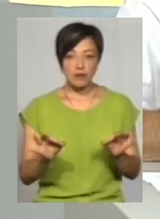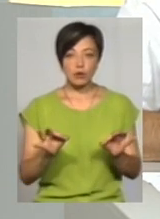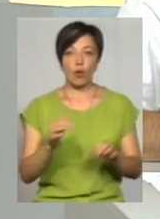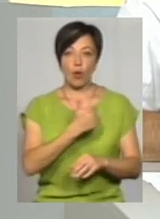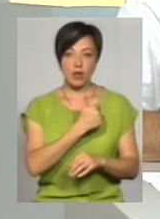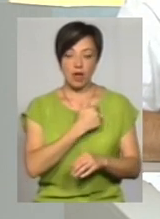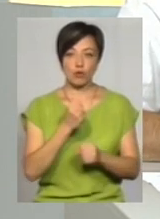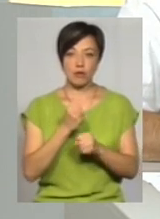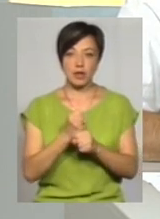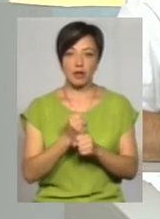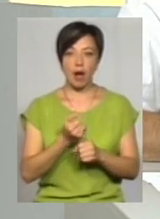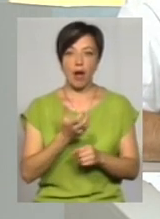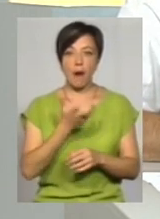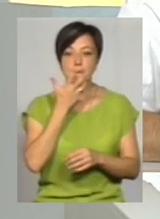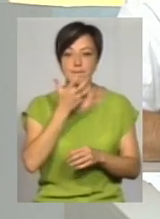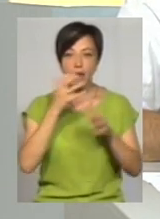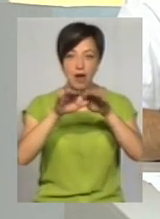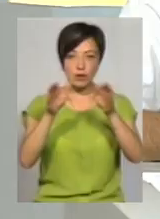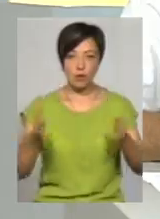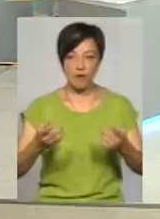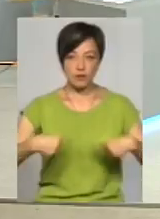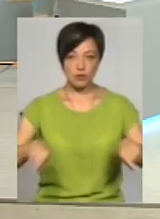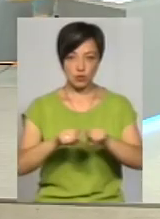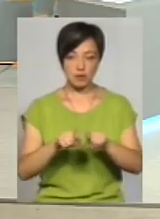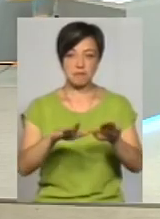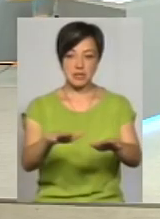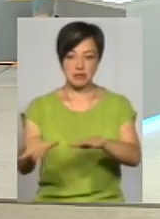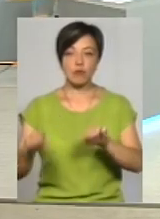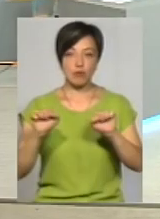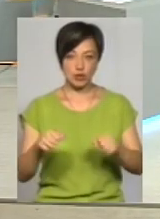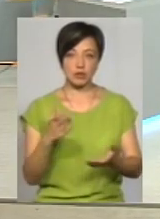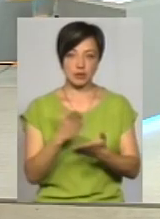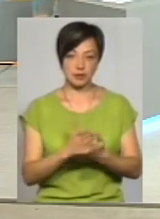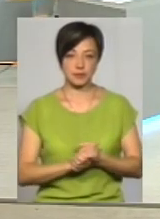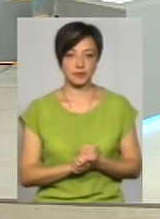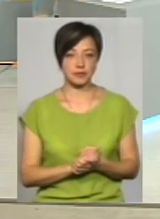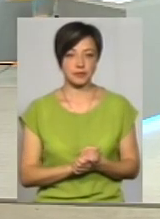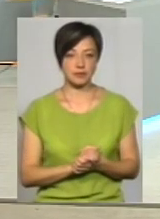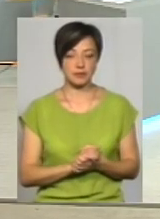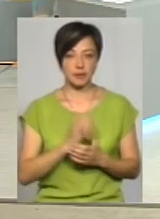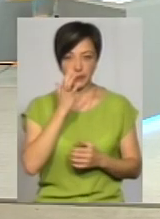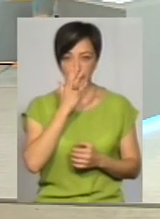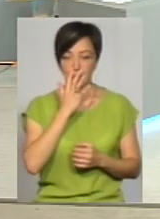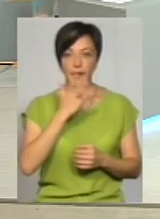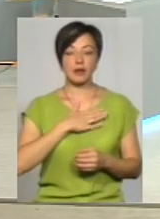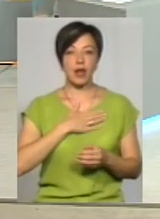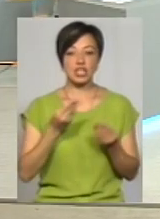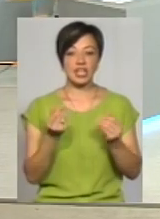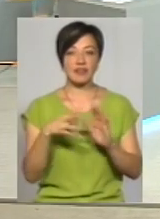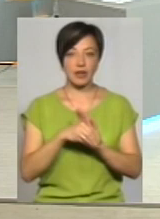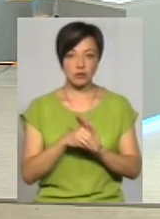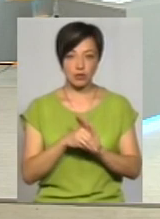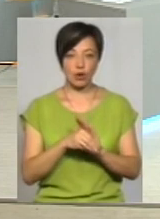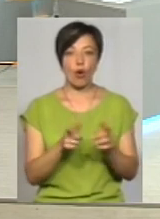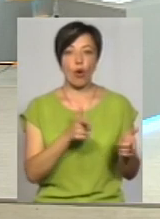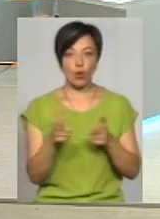вони хочуть робити парникові зони. І в нас там є місця, де можна розташувати таке. Наш інвестор, він готовий до співпраці,